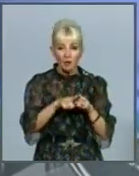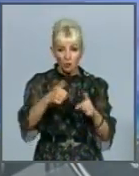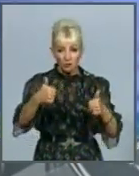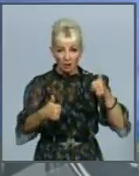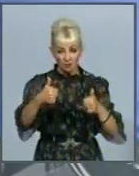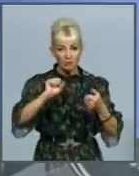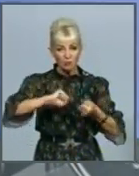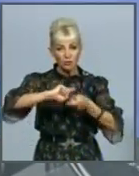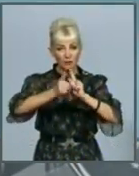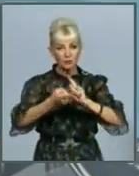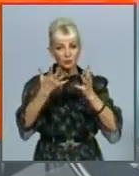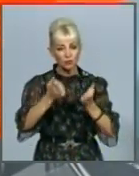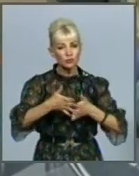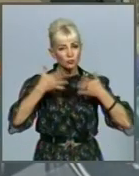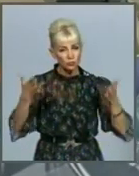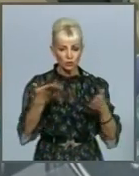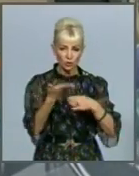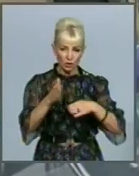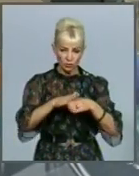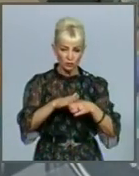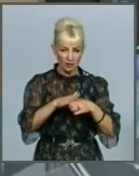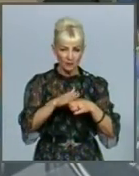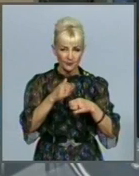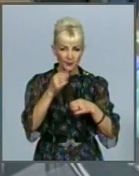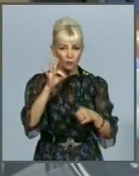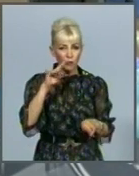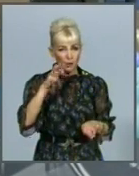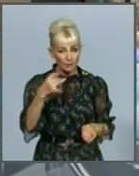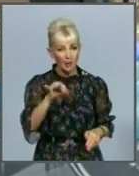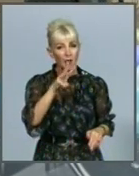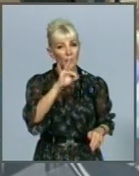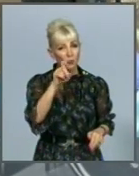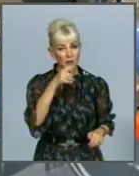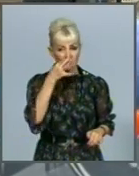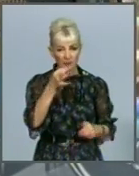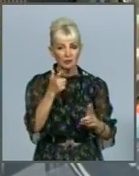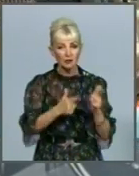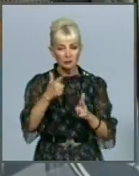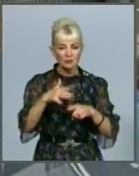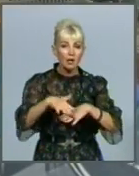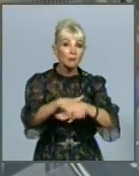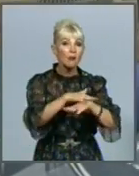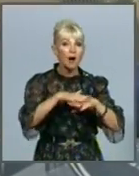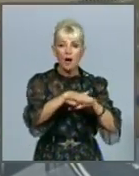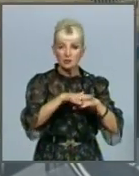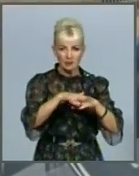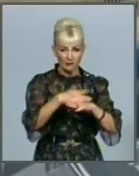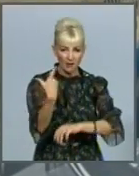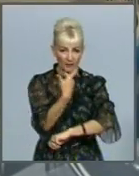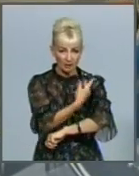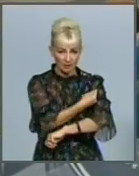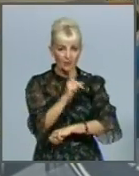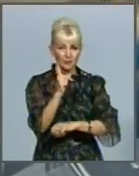обернутися ще більш складною формою. Тому в МОЗ кажуть, що готується до масової вакцинації, що допоможе стримати